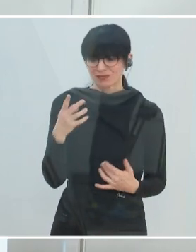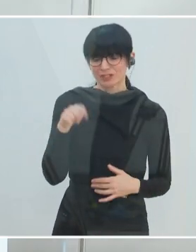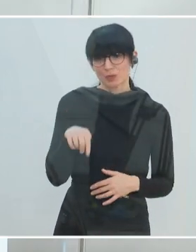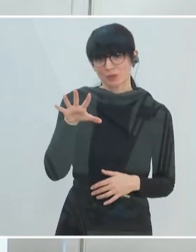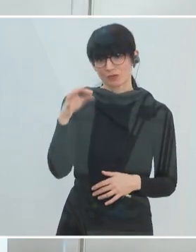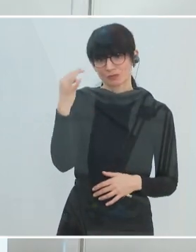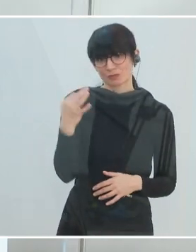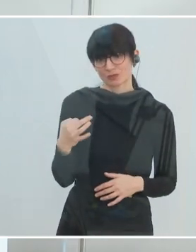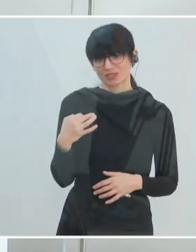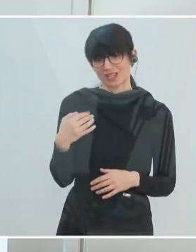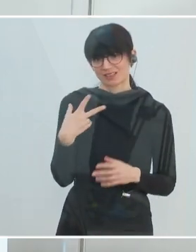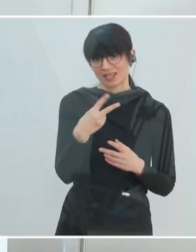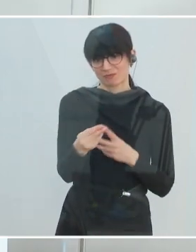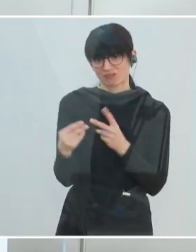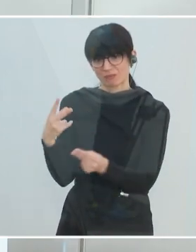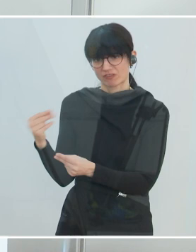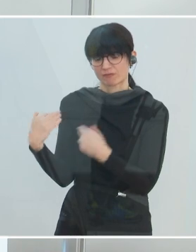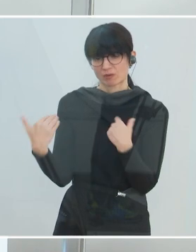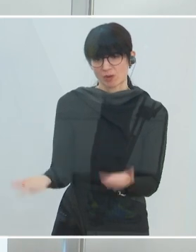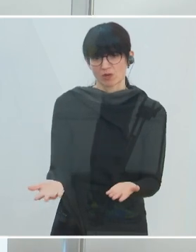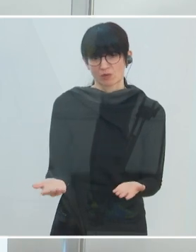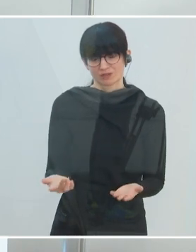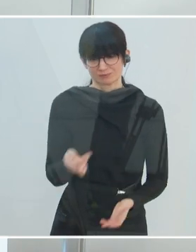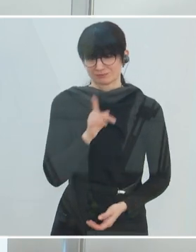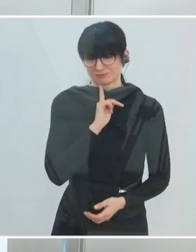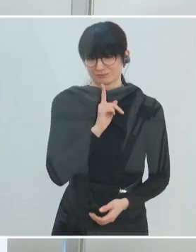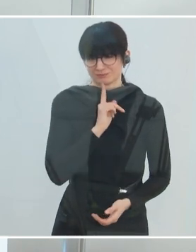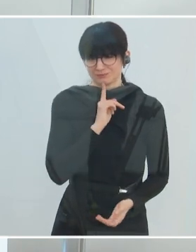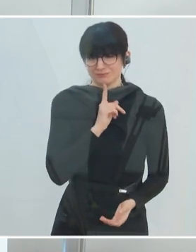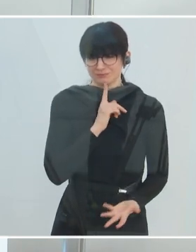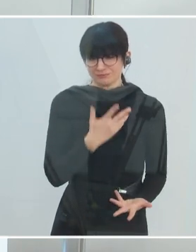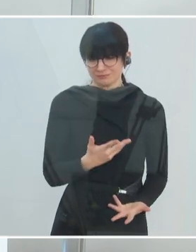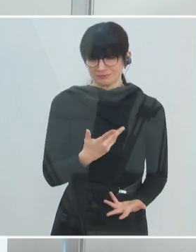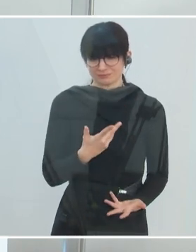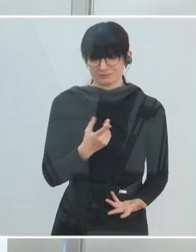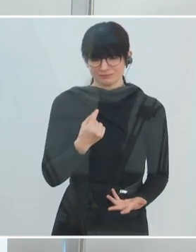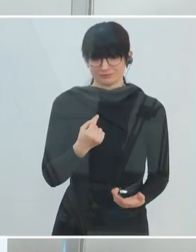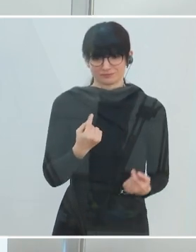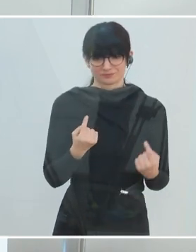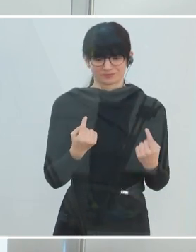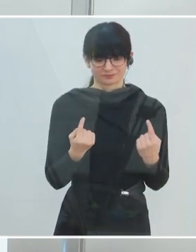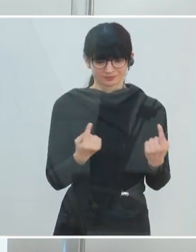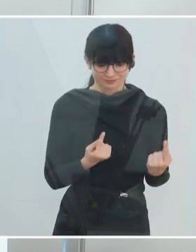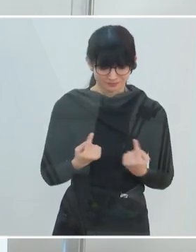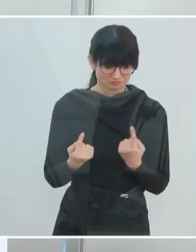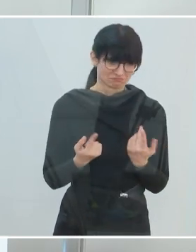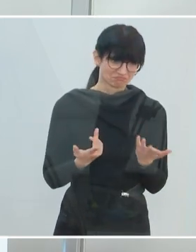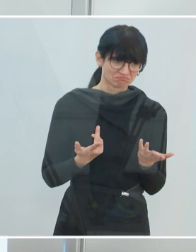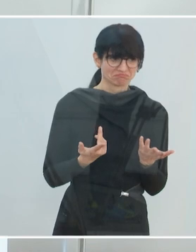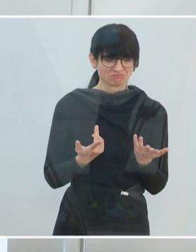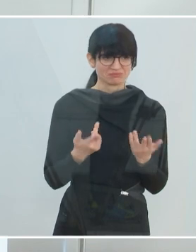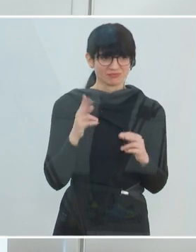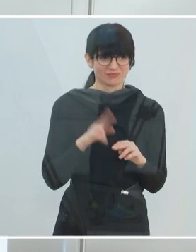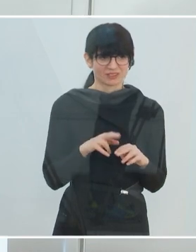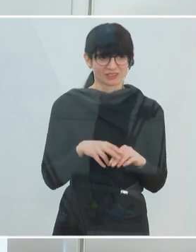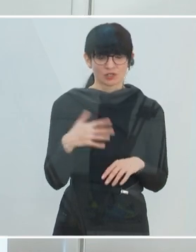Impfrate in Österreich. Und das bedeutet, dass wir über eine Situation sprechen, die sich frühestens dann stellt,